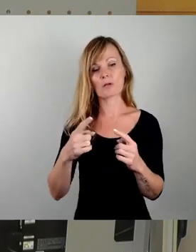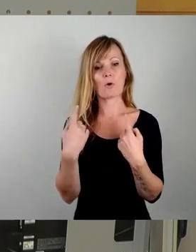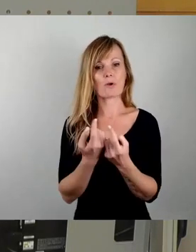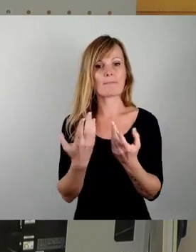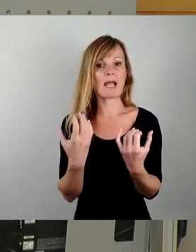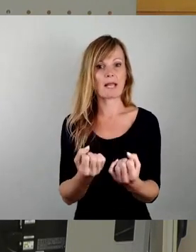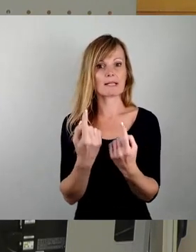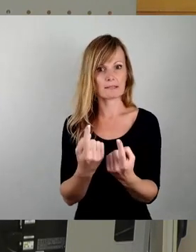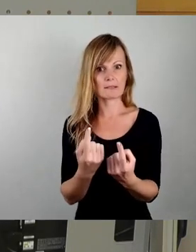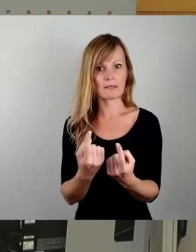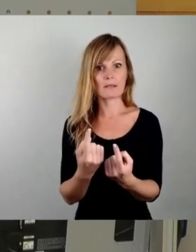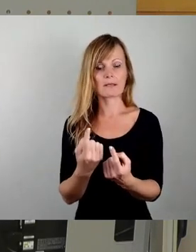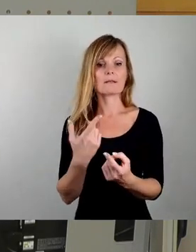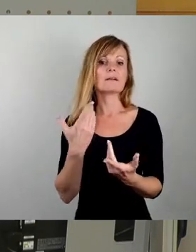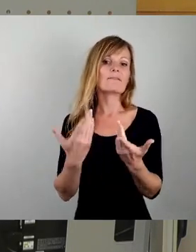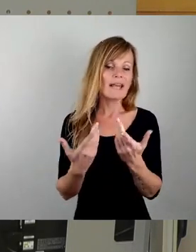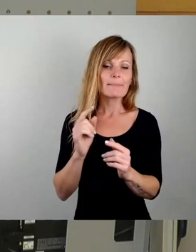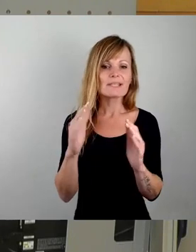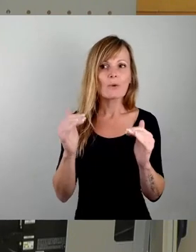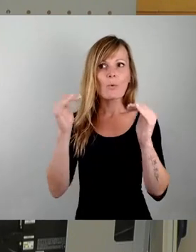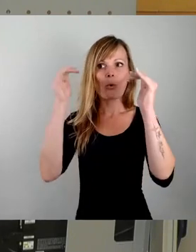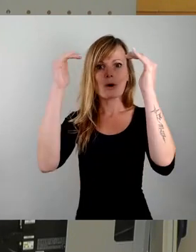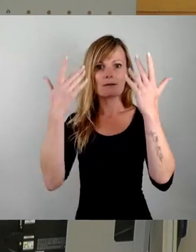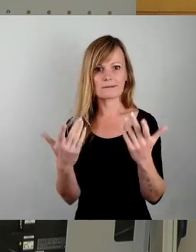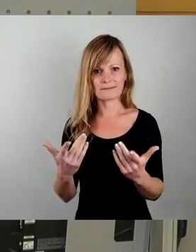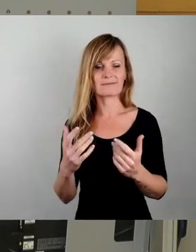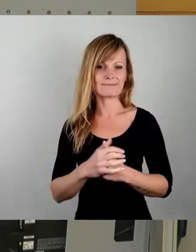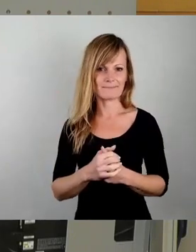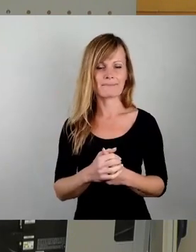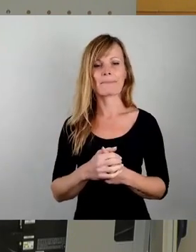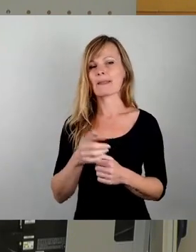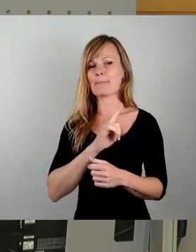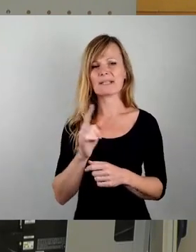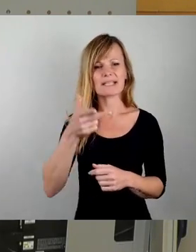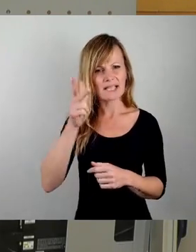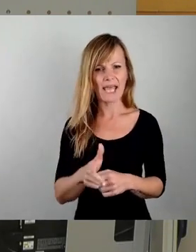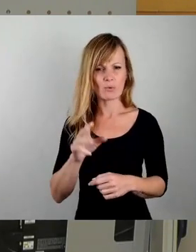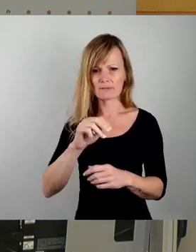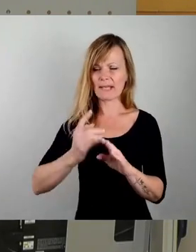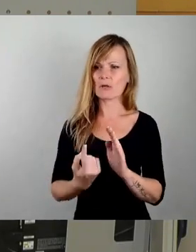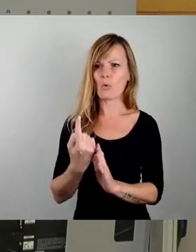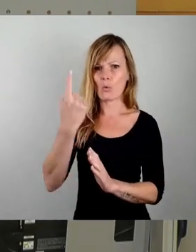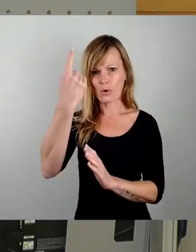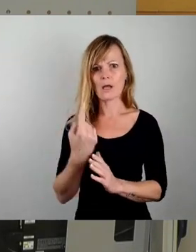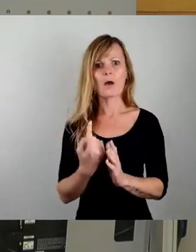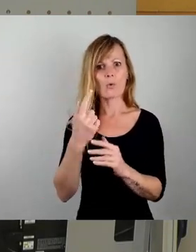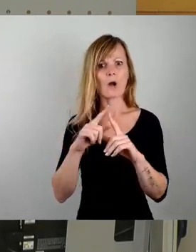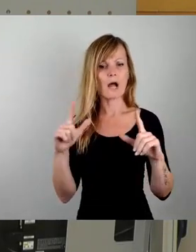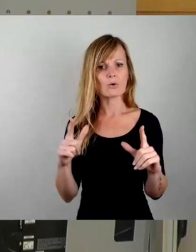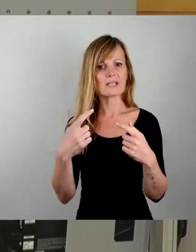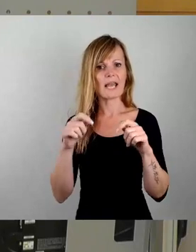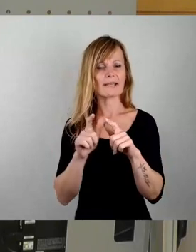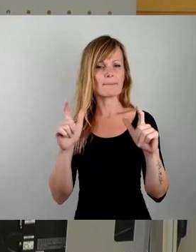stellenweise auch ein bisschen in die Höhe gehen. Aber es geht hier ja nicht um das 300 Meter hohe Hochhaus, sondern im Hochhausleitbild wird alles ab 30 Meter Höhe